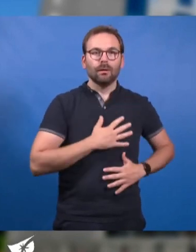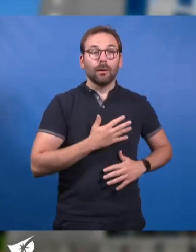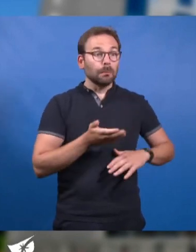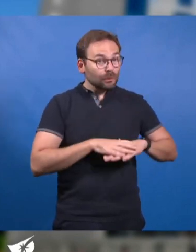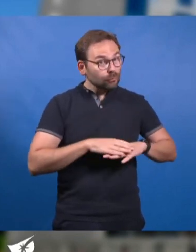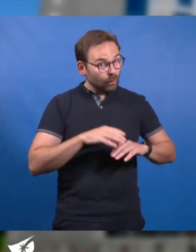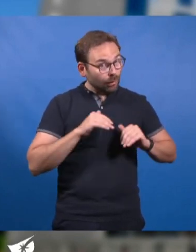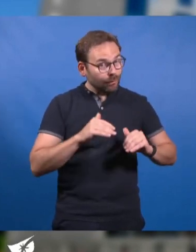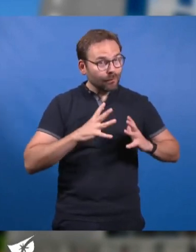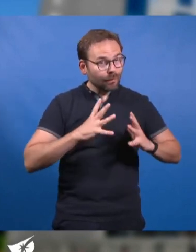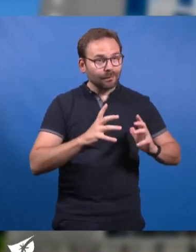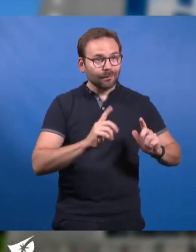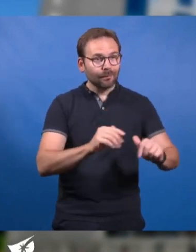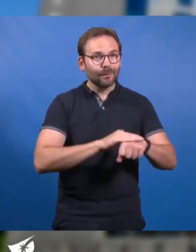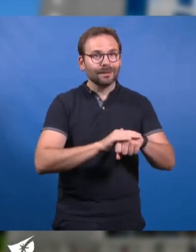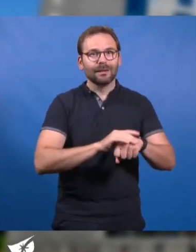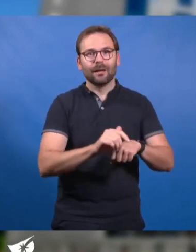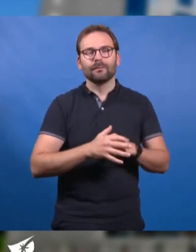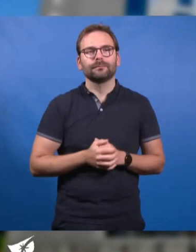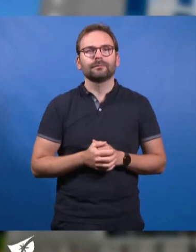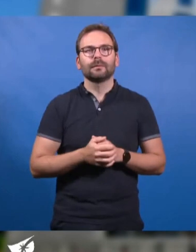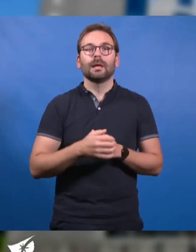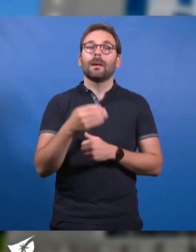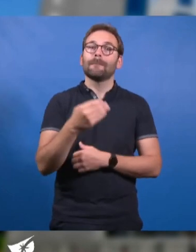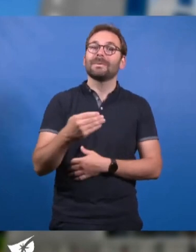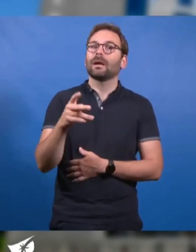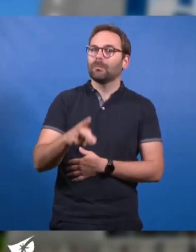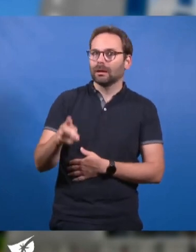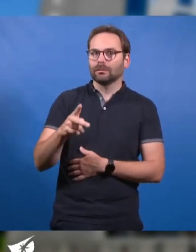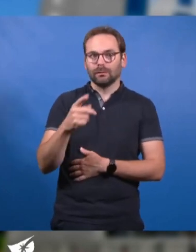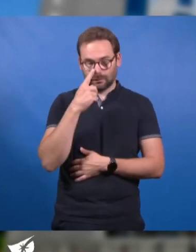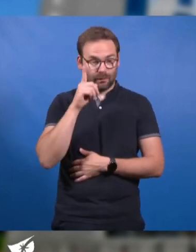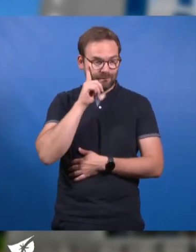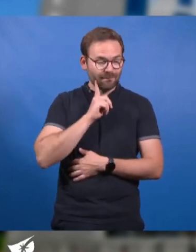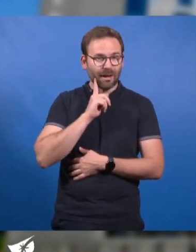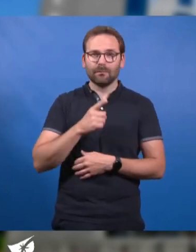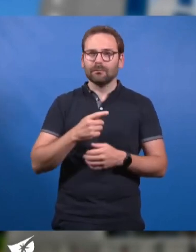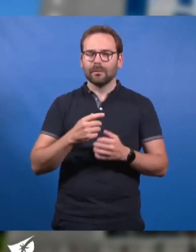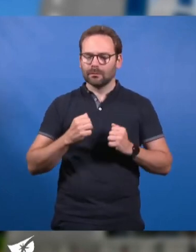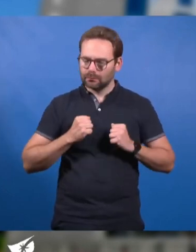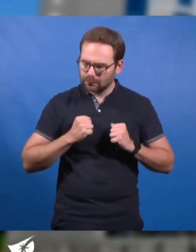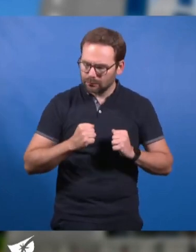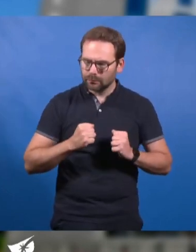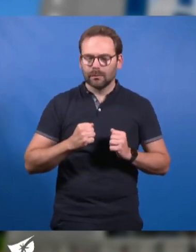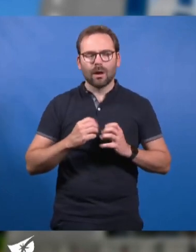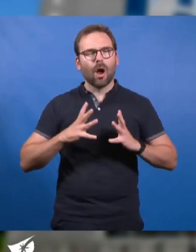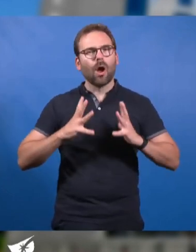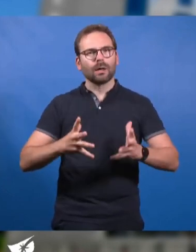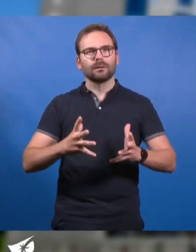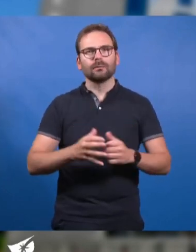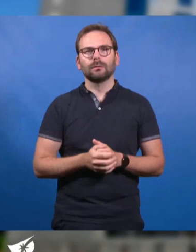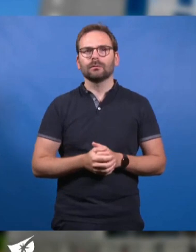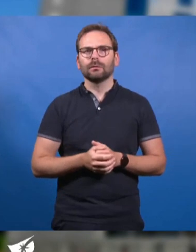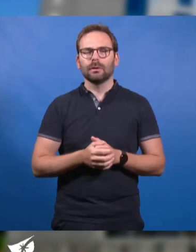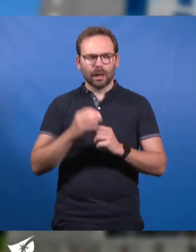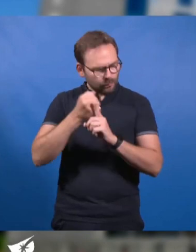en continuant son engagement politique. Mireille Pernault était une femme de conviction et d'engagement. Elle a toujours mené